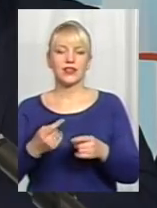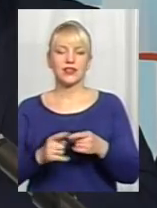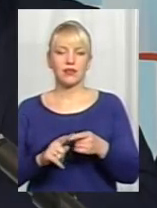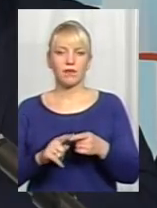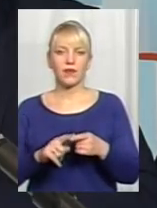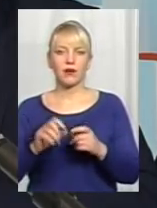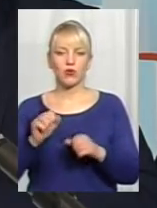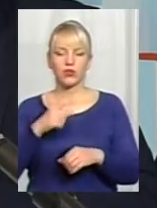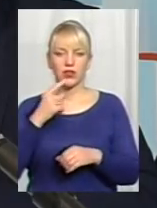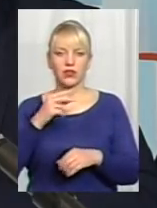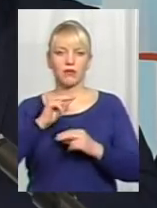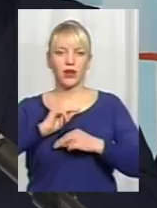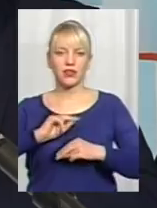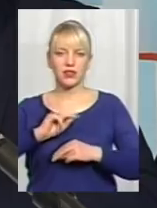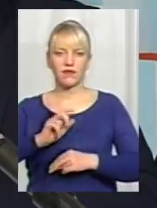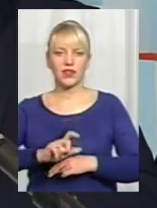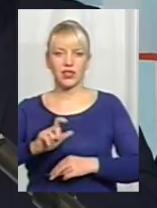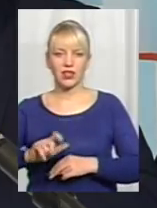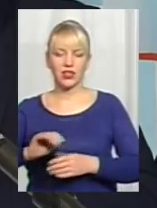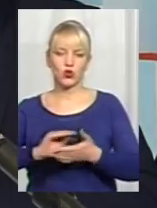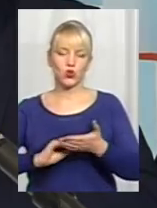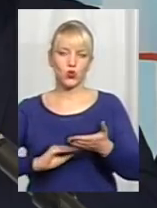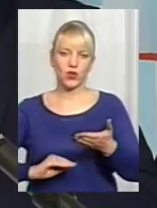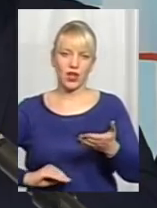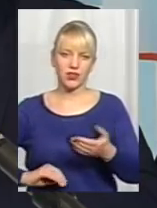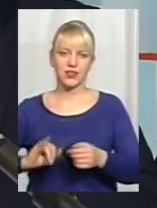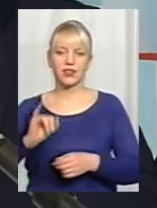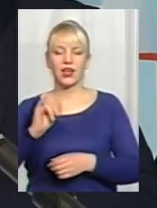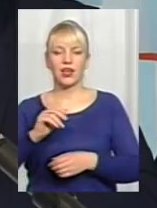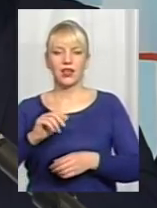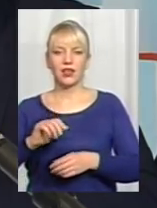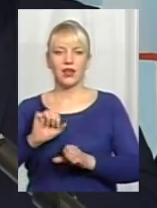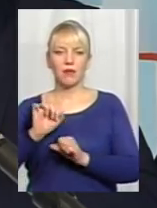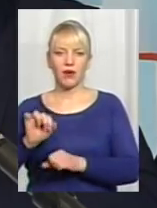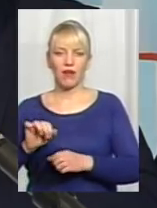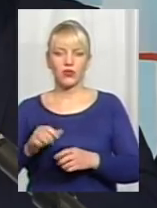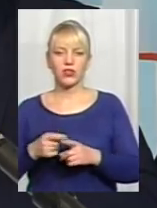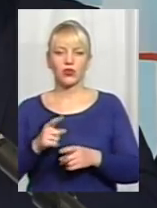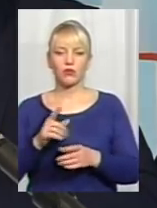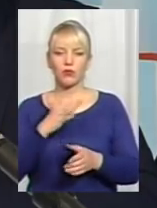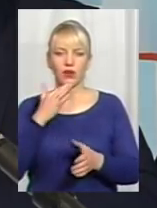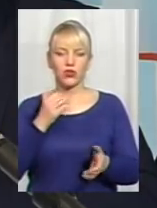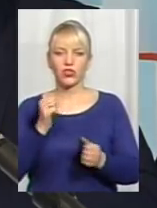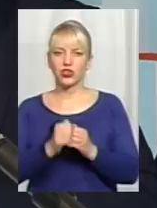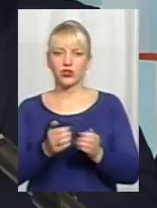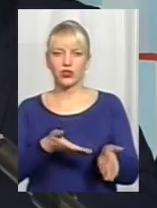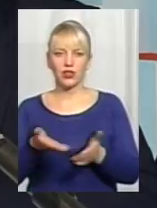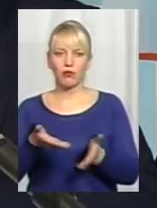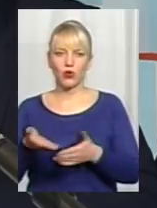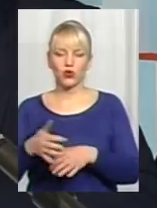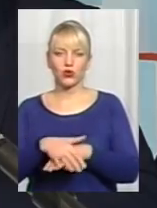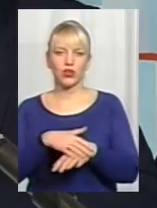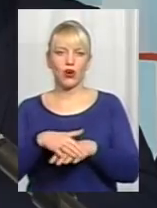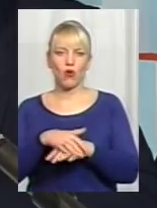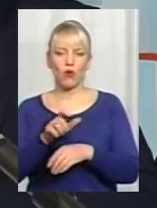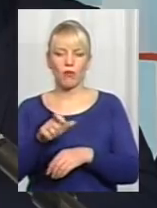працівники, скажімо так, і журналісти, і правозахисники, тим більше ми запрошуємо дуже часто громадськість